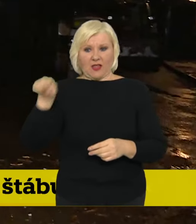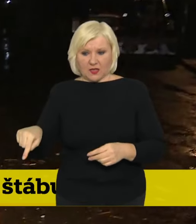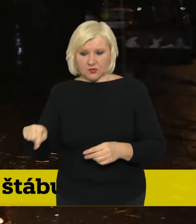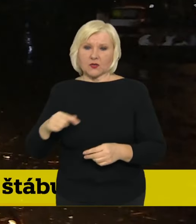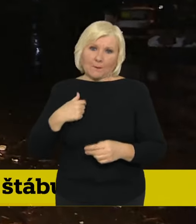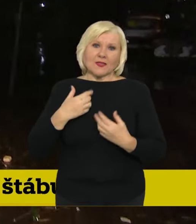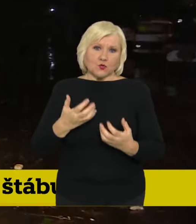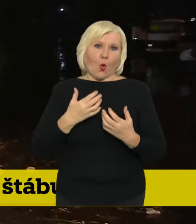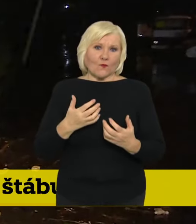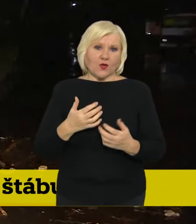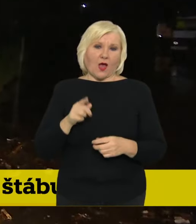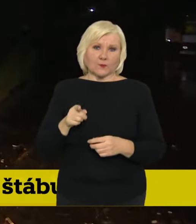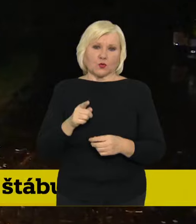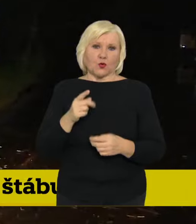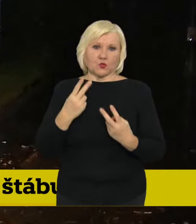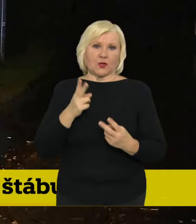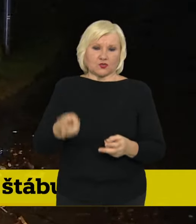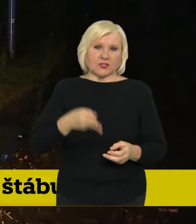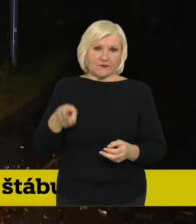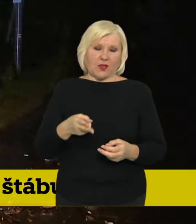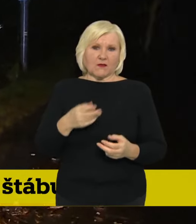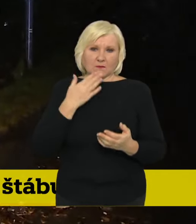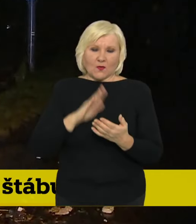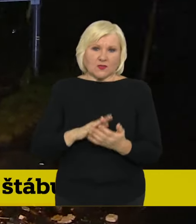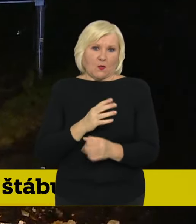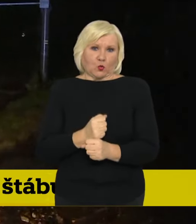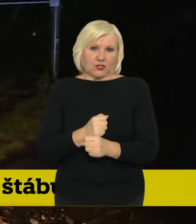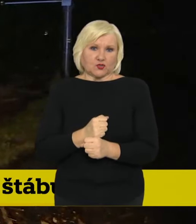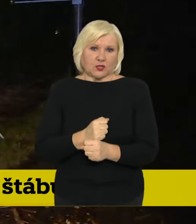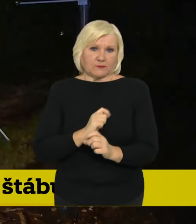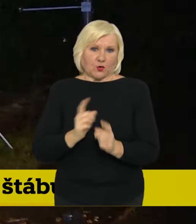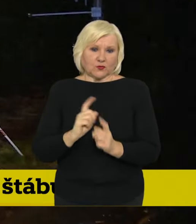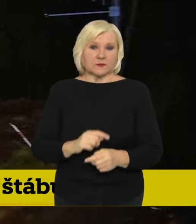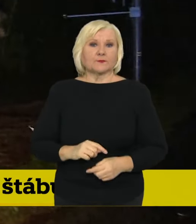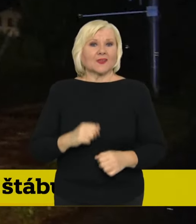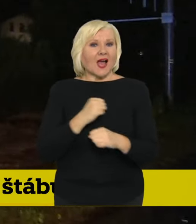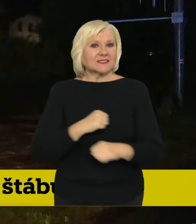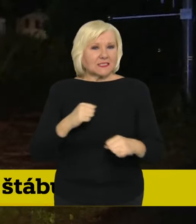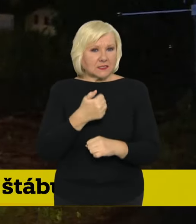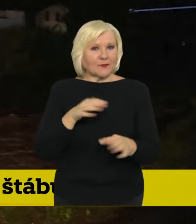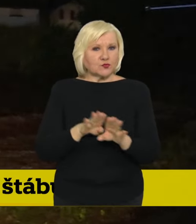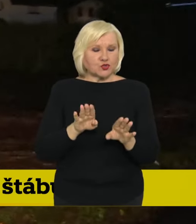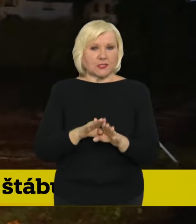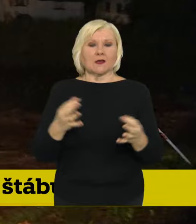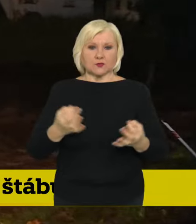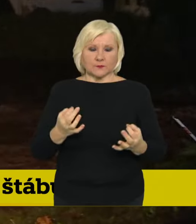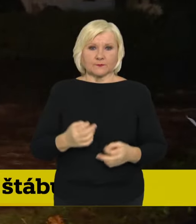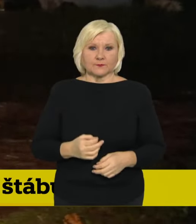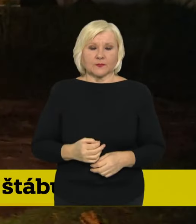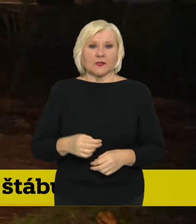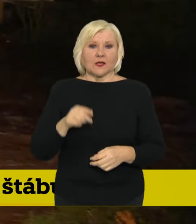podaří tuto klíčovou železniční cestu opravdu udržet. Co se týče silnic první třídy, tak tady v těch